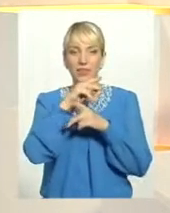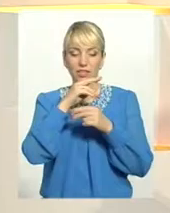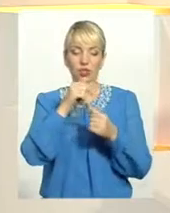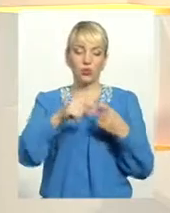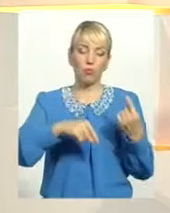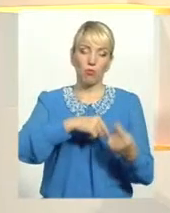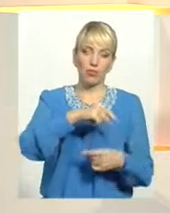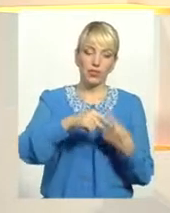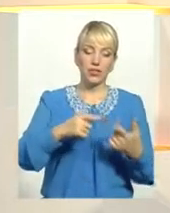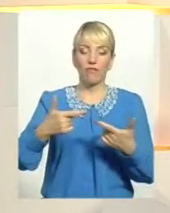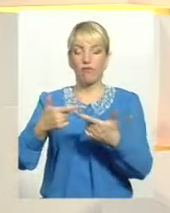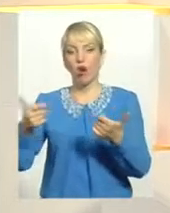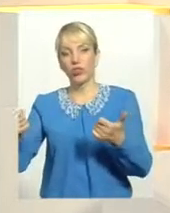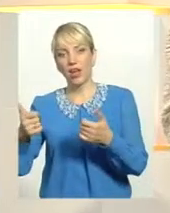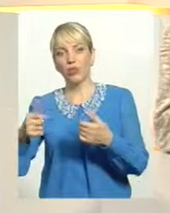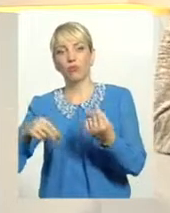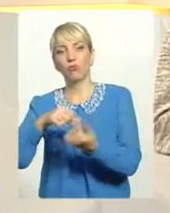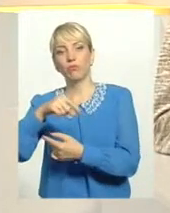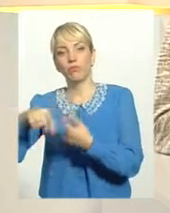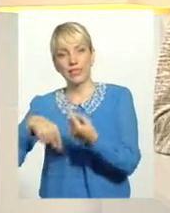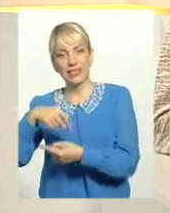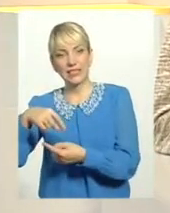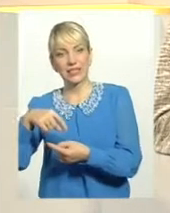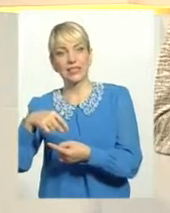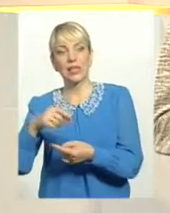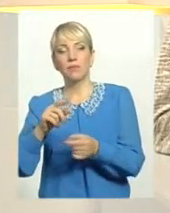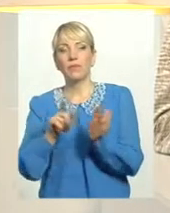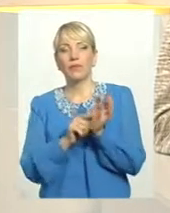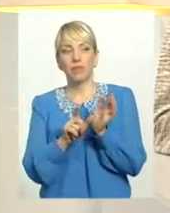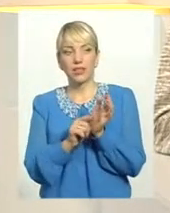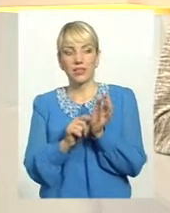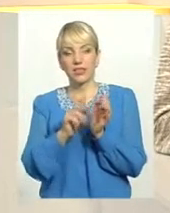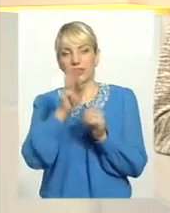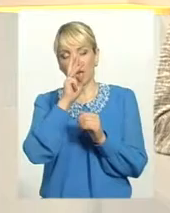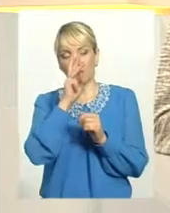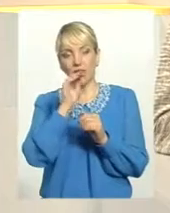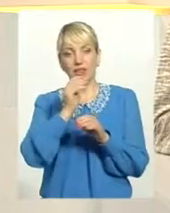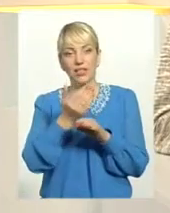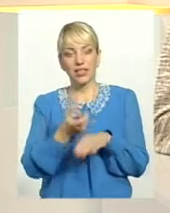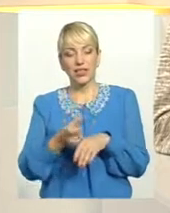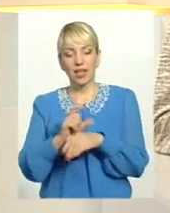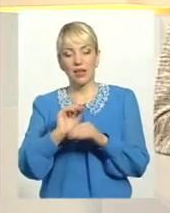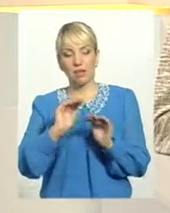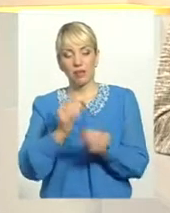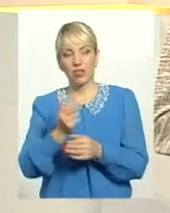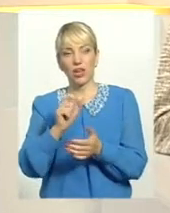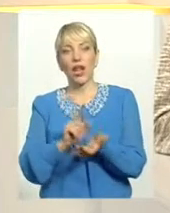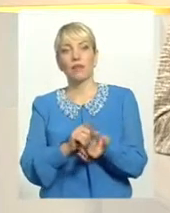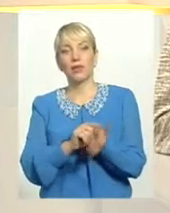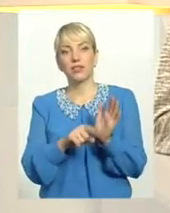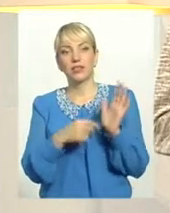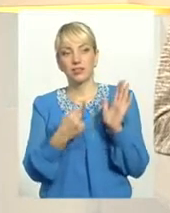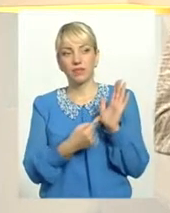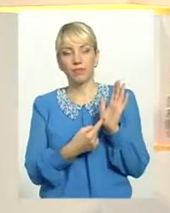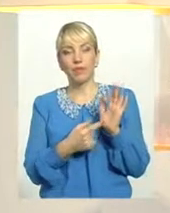готельному бізнесі ще пенсії найменші, зарплати найменші. пенсії? Ну, справа в тому,